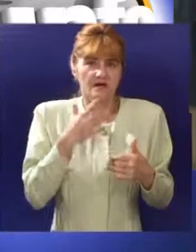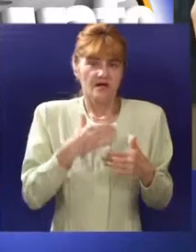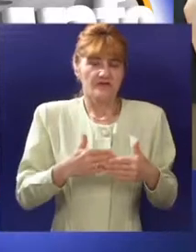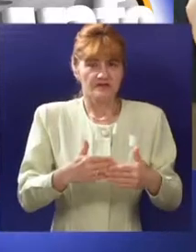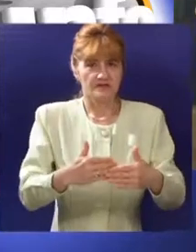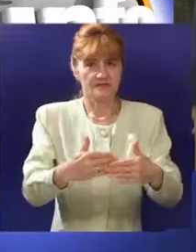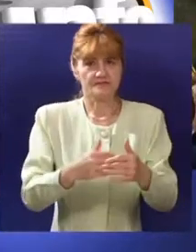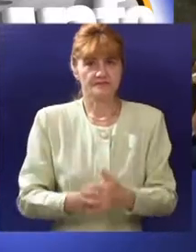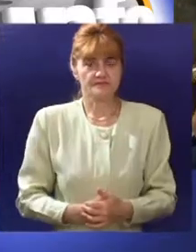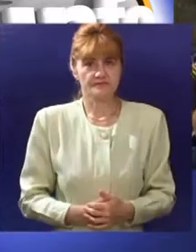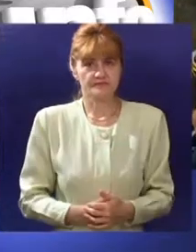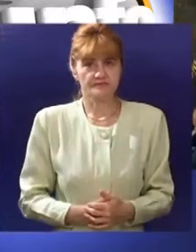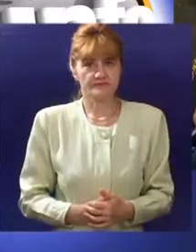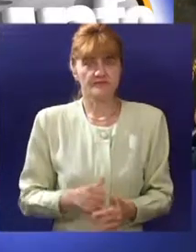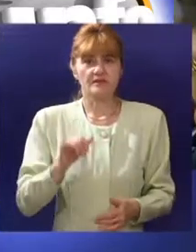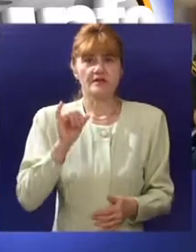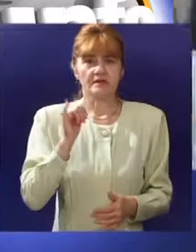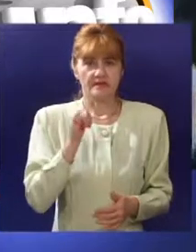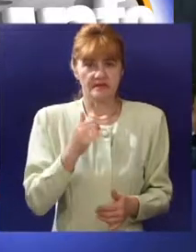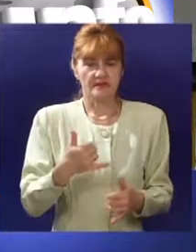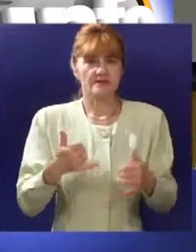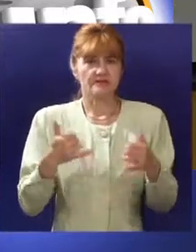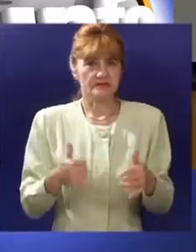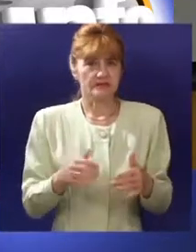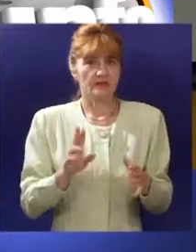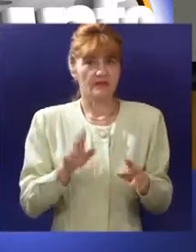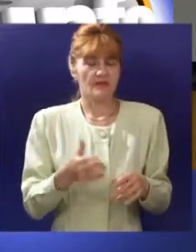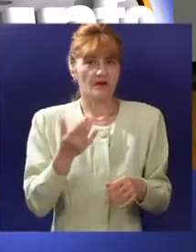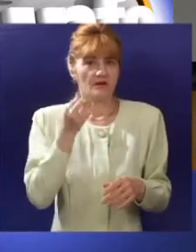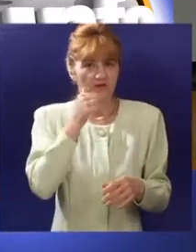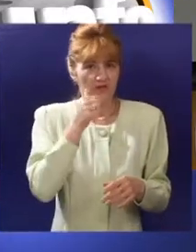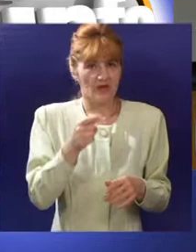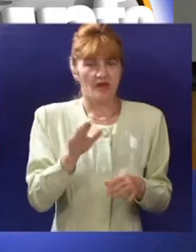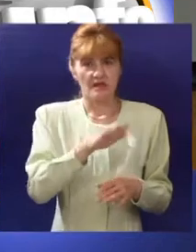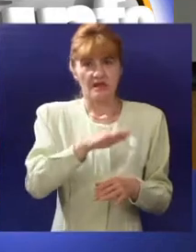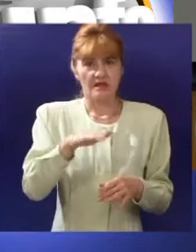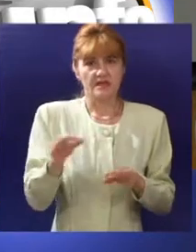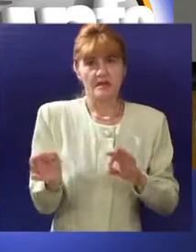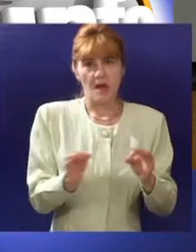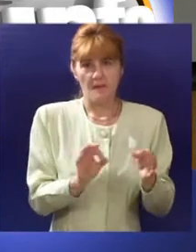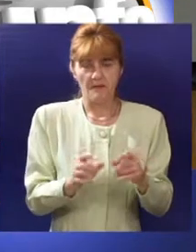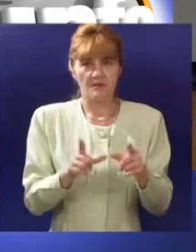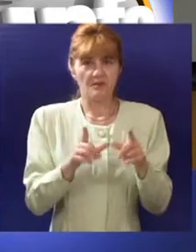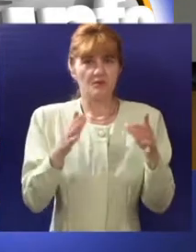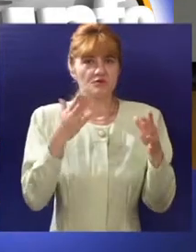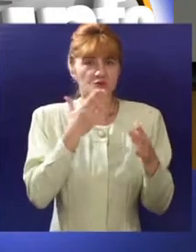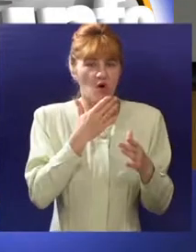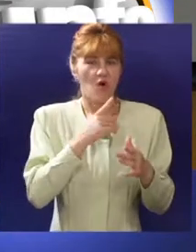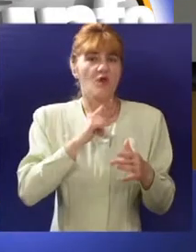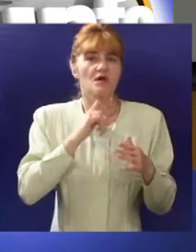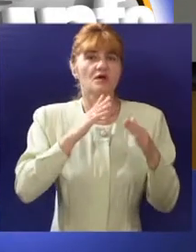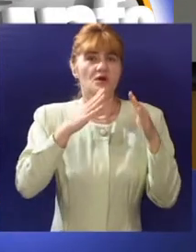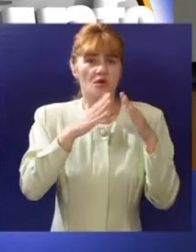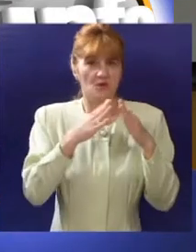pripremama se nastavlja i dalje. Naravno, te pripreme su sad intenzivnije. Deca se pripremaju kako u školi, tako i kod